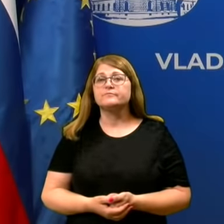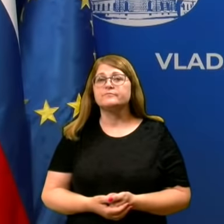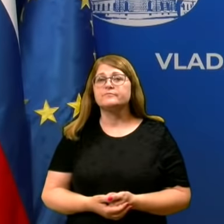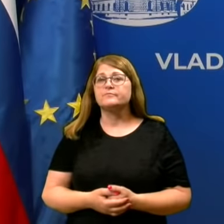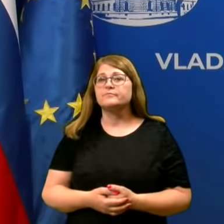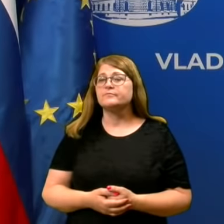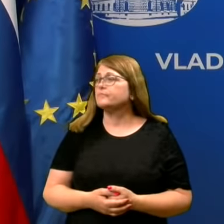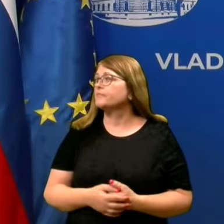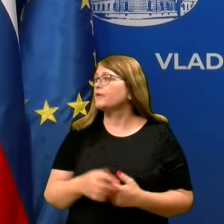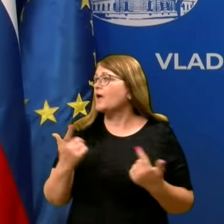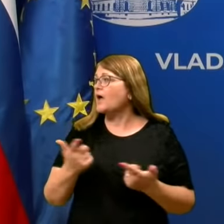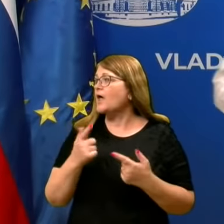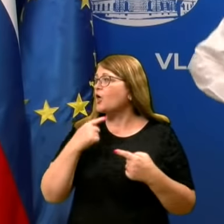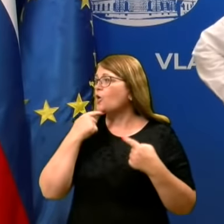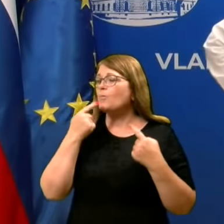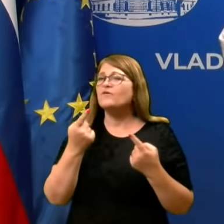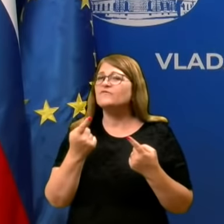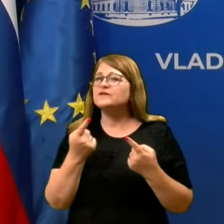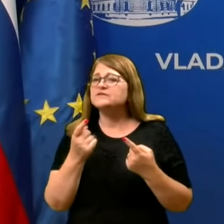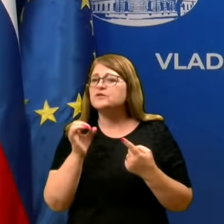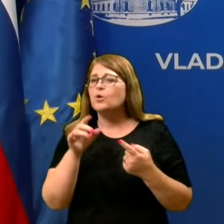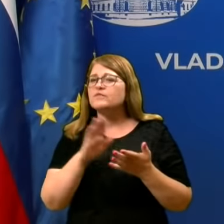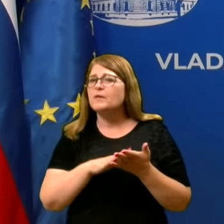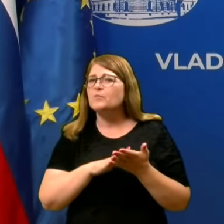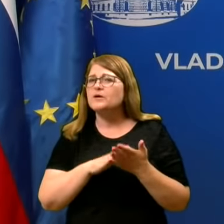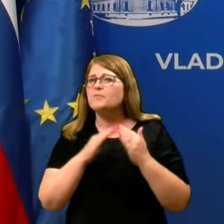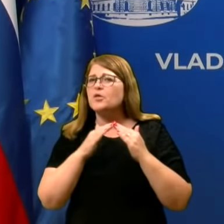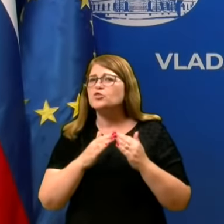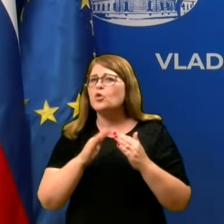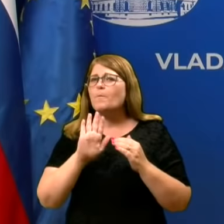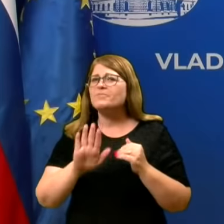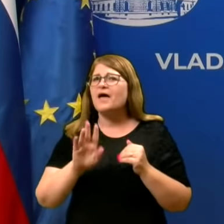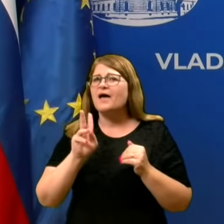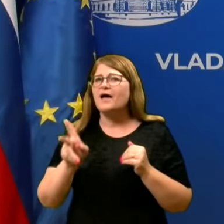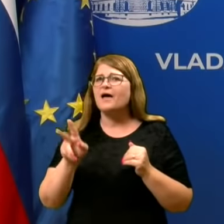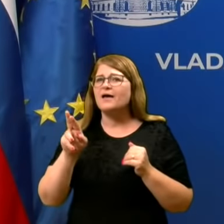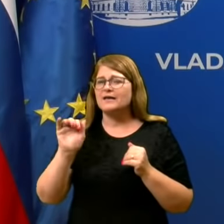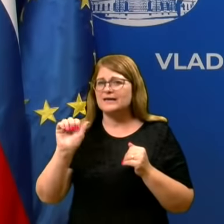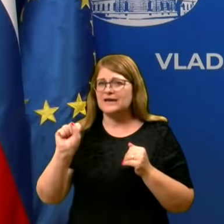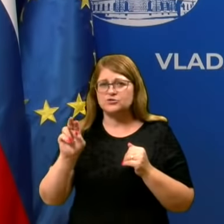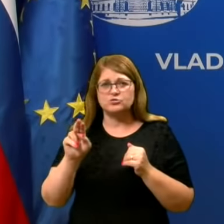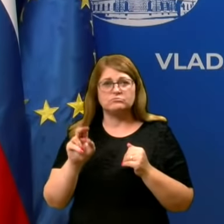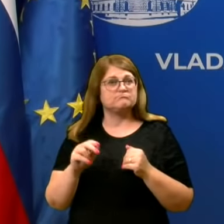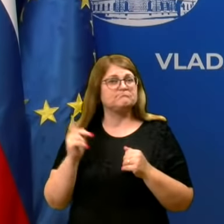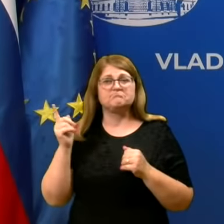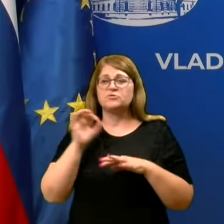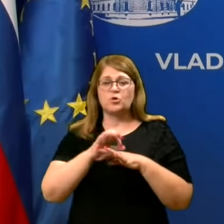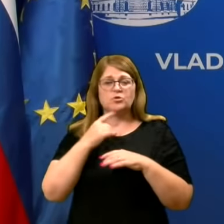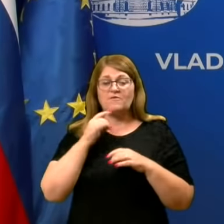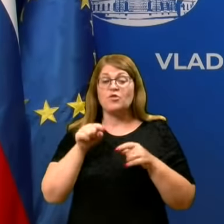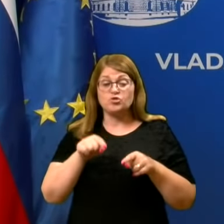lahko mogoče, ki je več povestil o tem primeru v dom na Krasu? To, kar sem povedal, je še